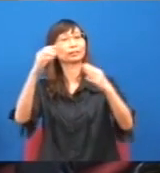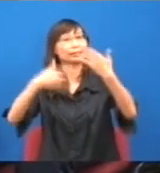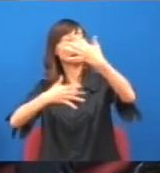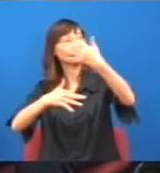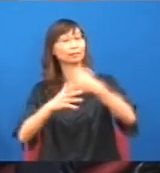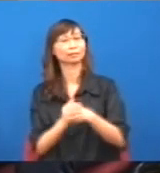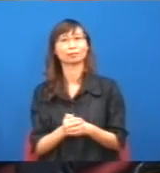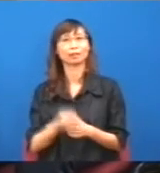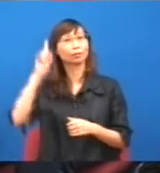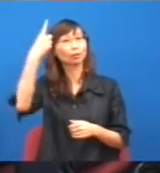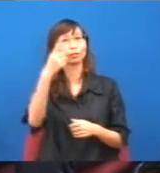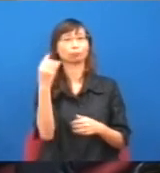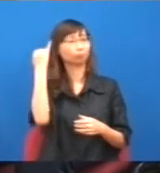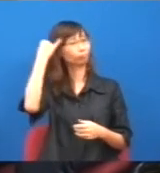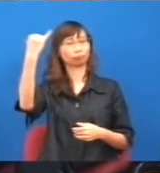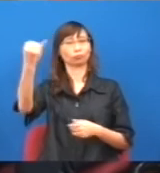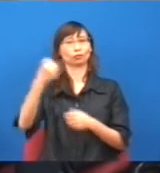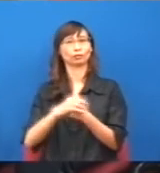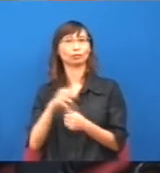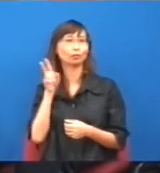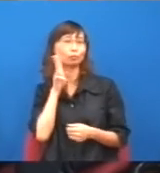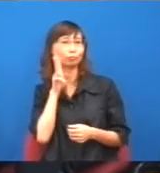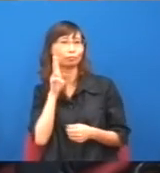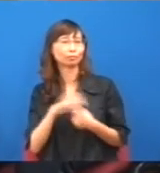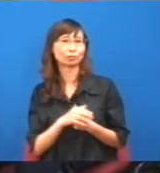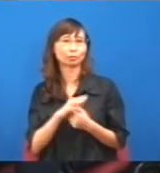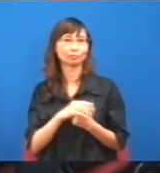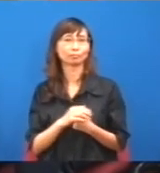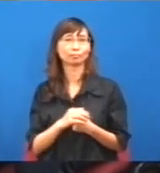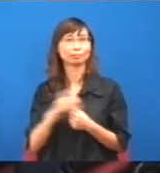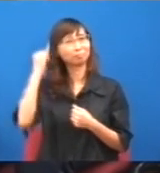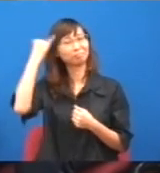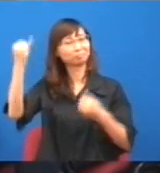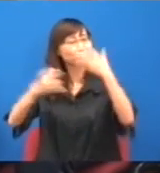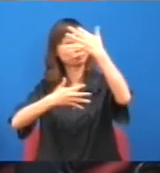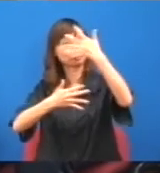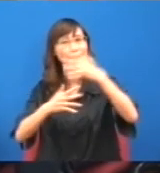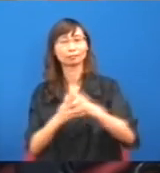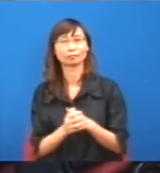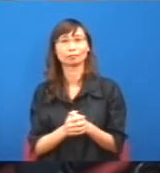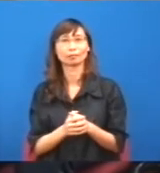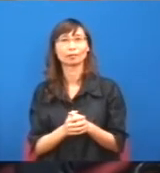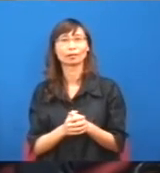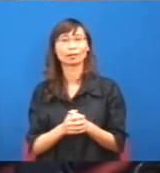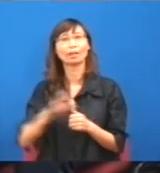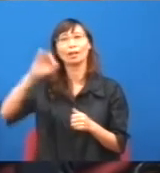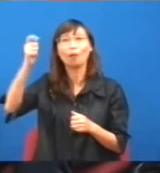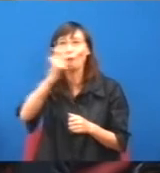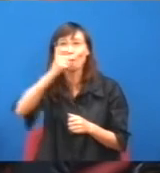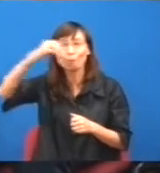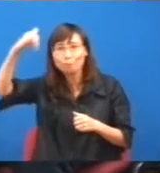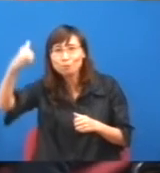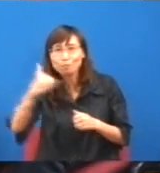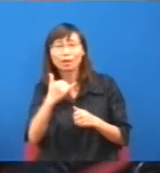天上映,是好像我們小時候看電影,不日上映,即是知幾時,是的,即是Coming soon,但是When,